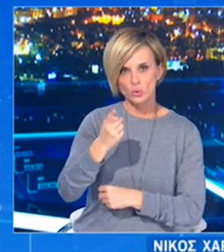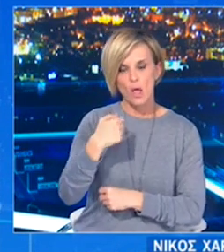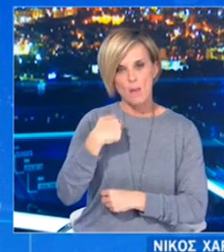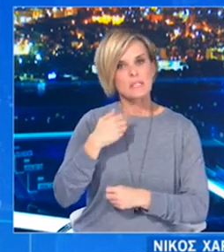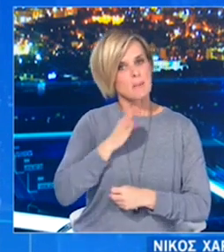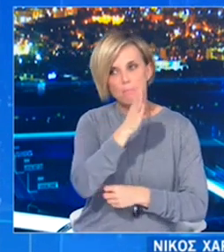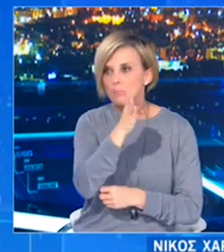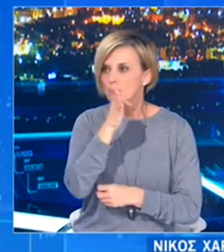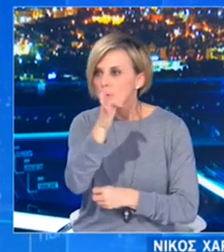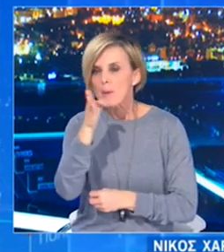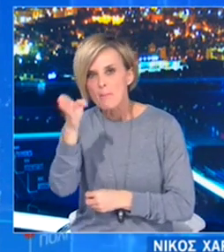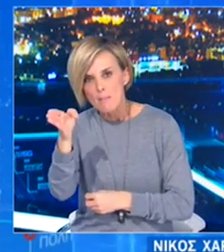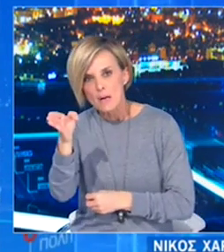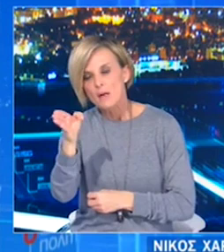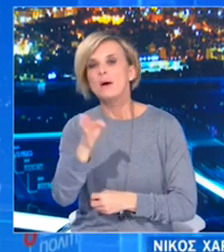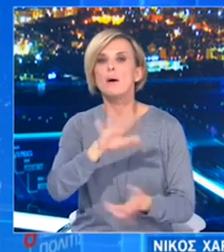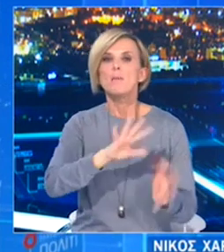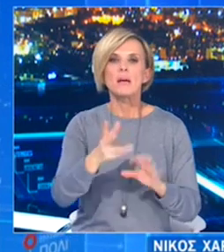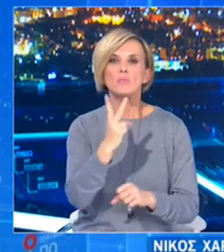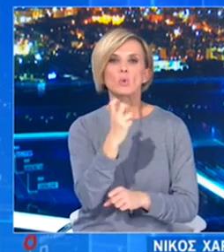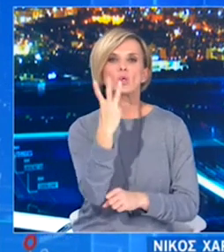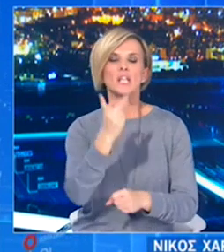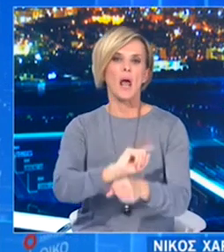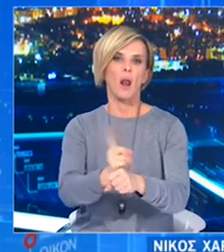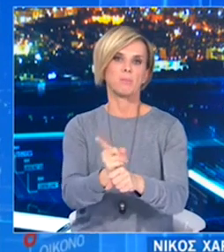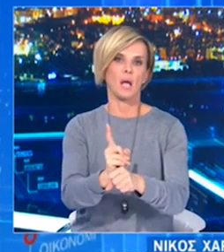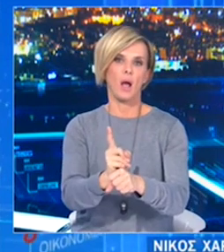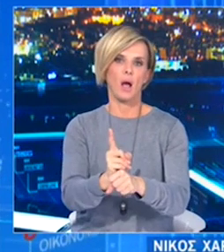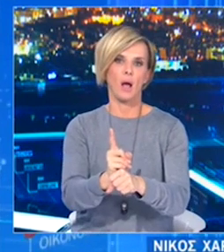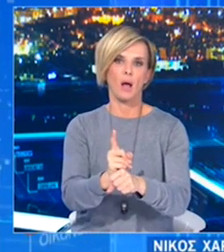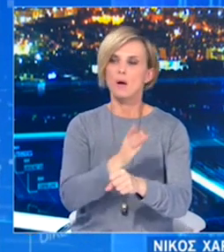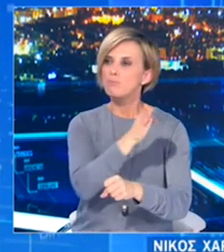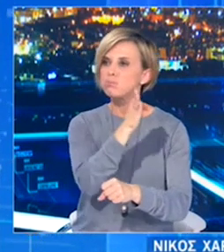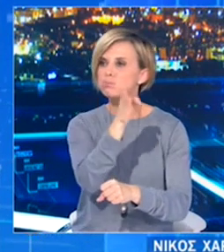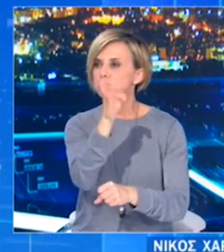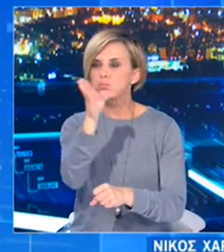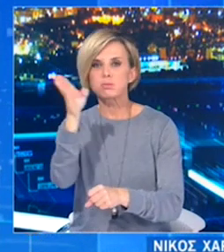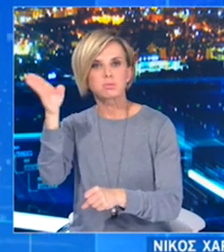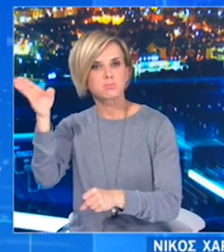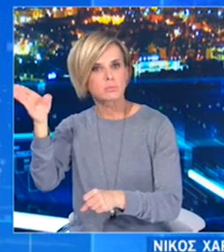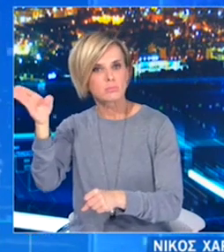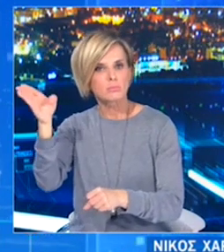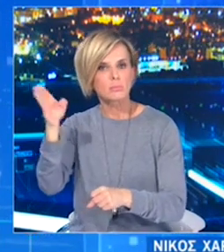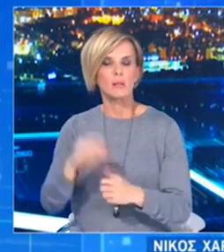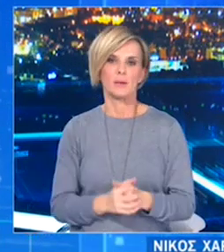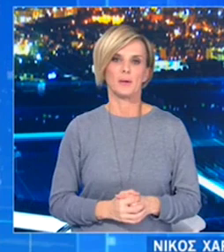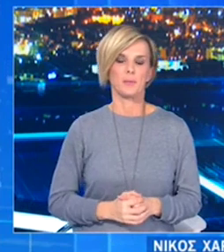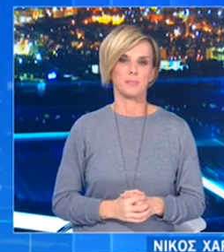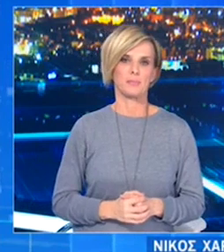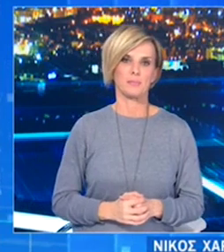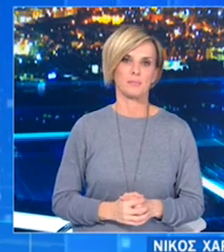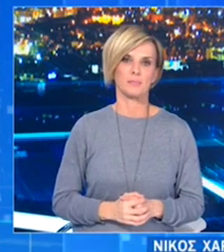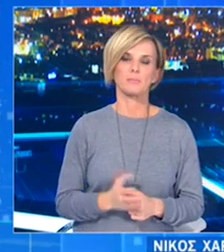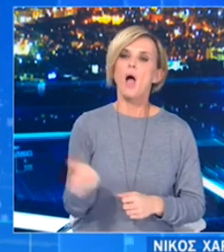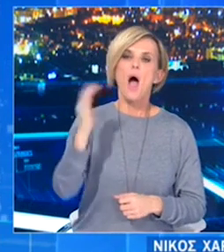ειχνηλάτησης είναι περίπου 23,3 λεπτά. Υπάρχουν κάποιες από τις ειχνηλασίες που κλείνουν στο 10